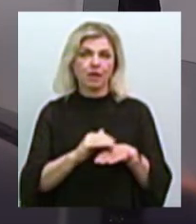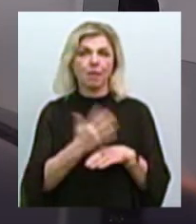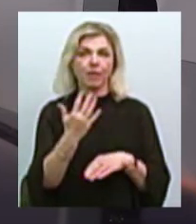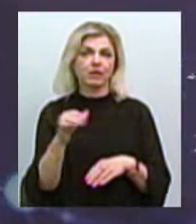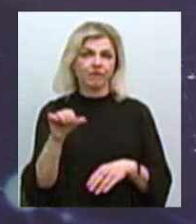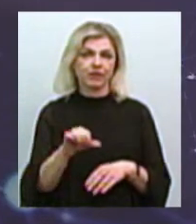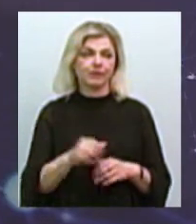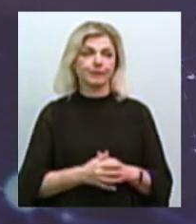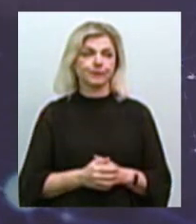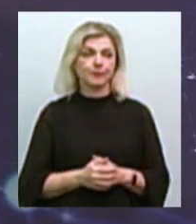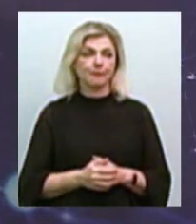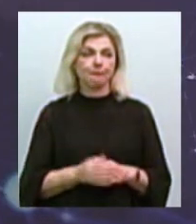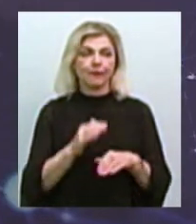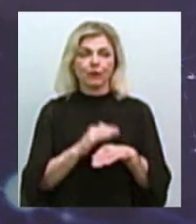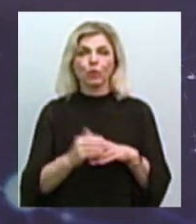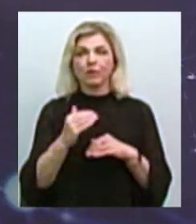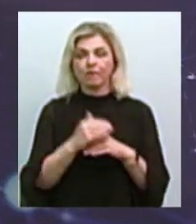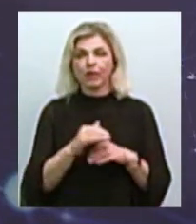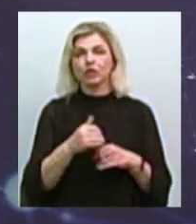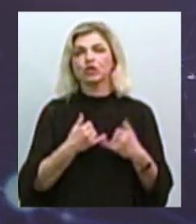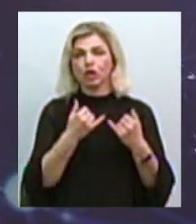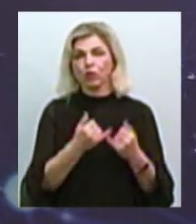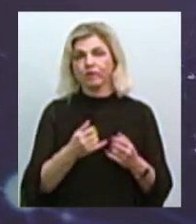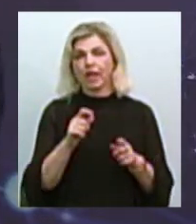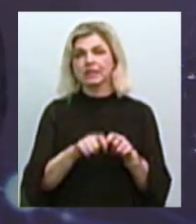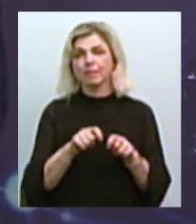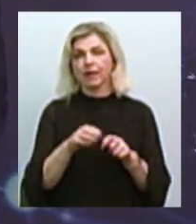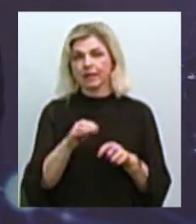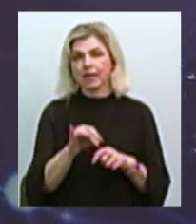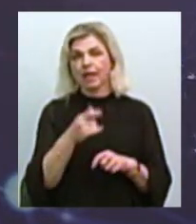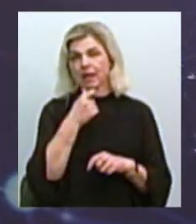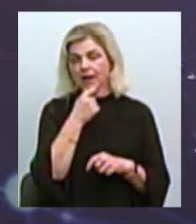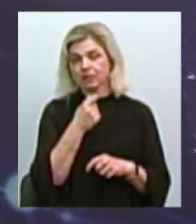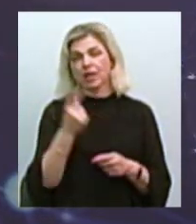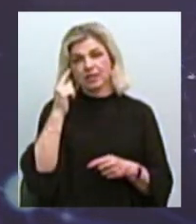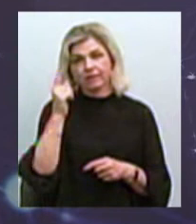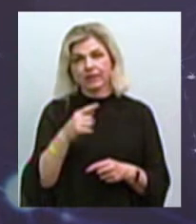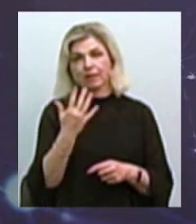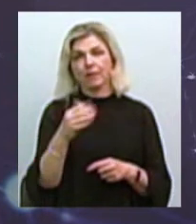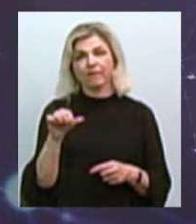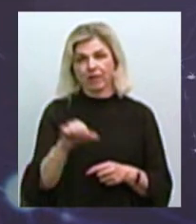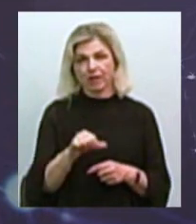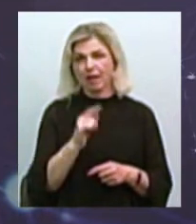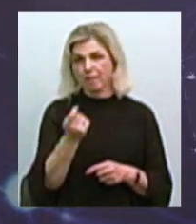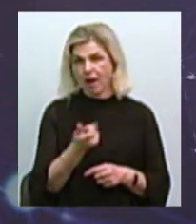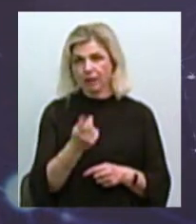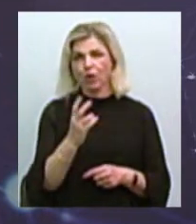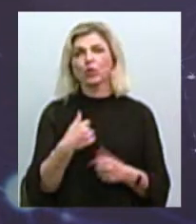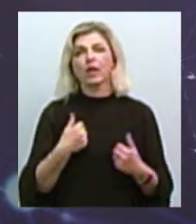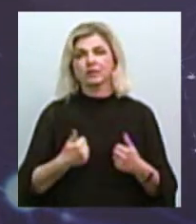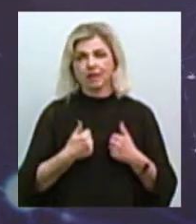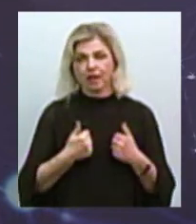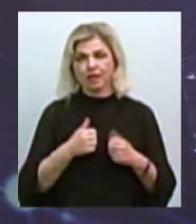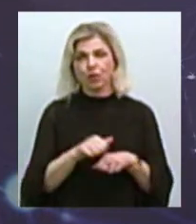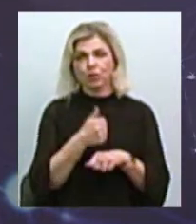Добрий вечір, шановні експерти, добрий вечір, голодачі. Звісно, 5 хвилин трошки замало, але я спробуюсь вкластися про основні питання, основні